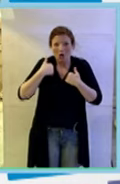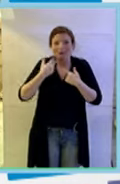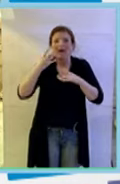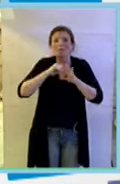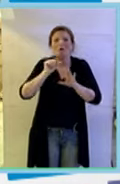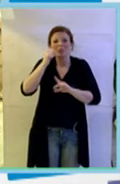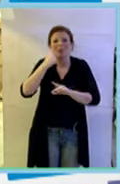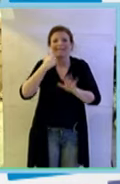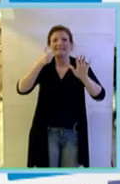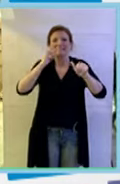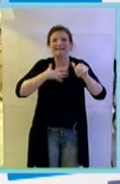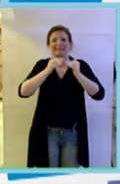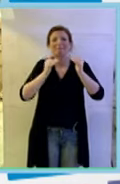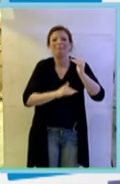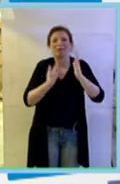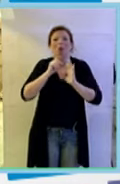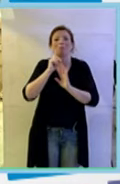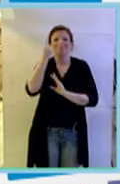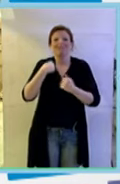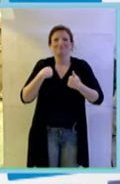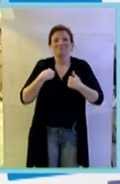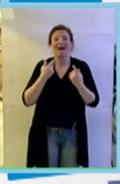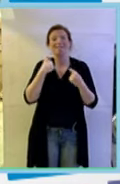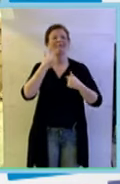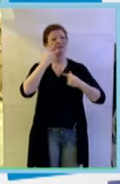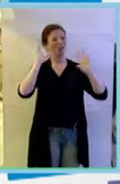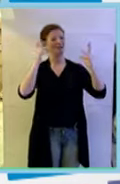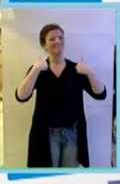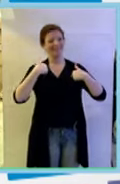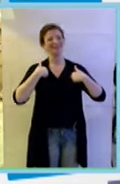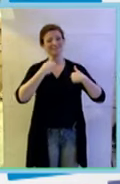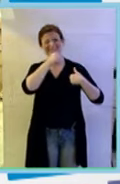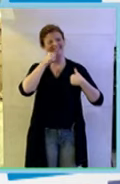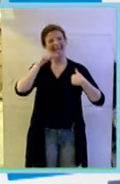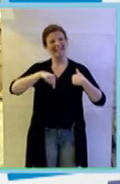under 60 quindi per questo voglio un applauso è perché ci vuole